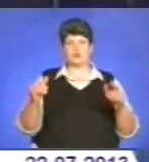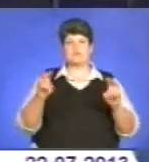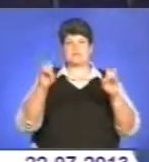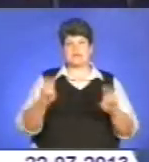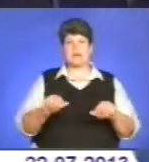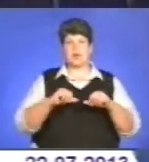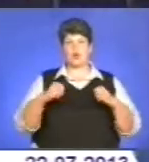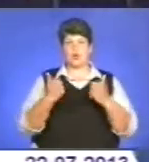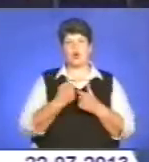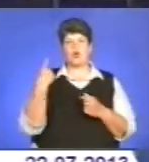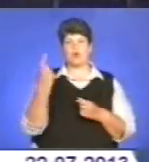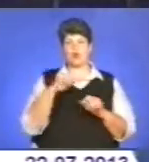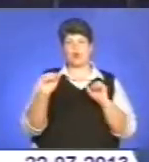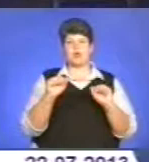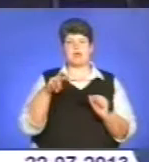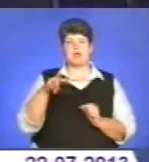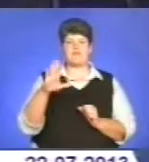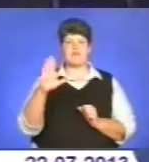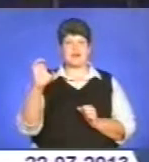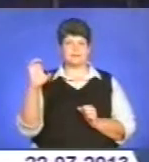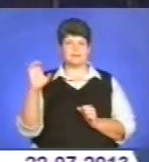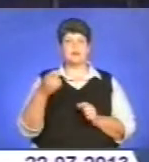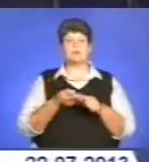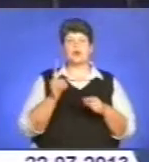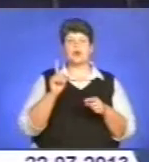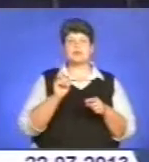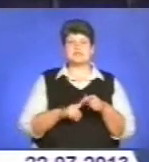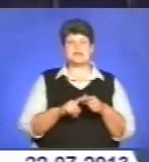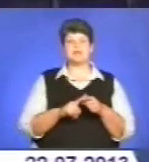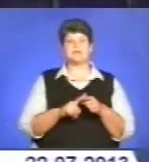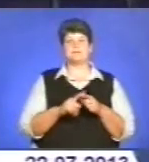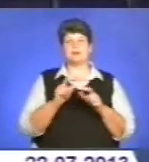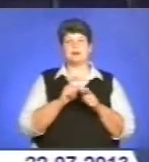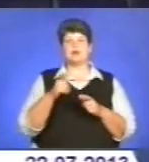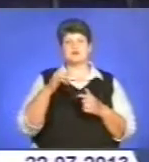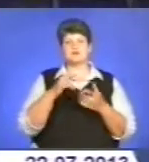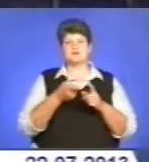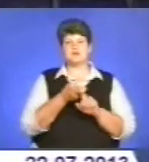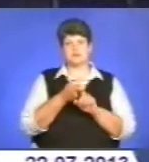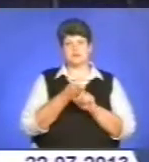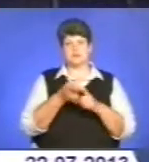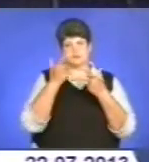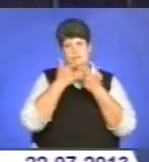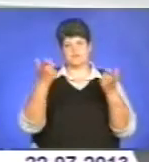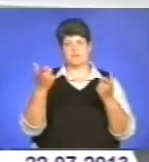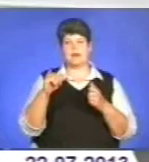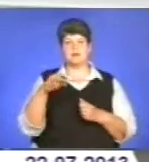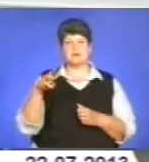обласного управління МВС. Про це сюжет сектору зв'язків з громадськістю у МВС України в області.